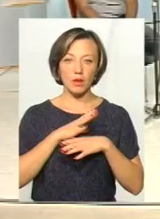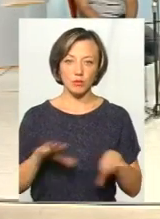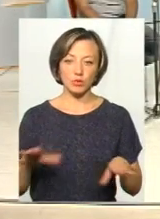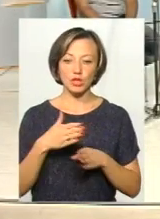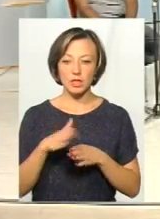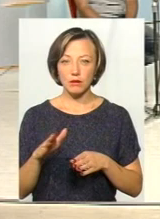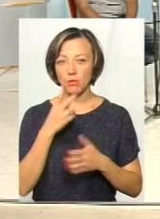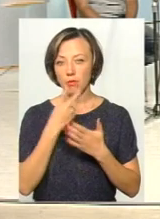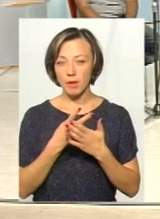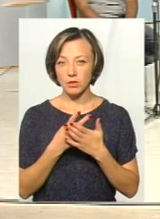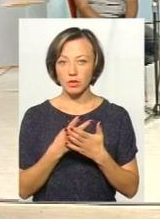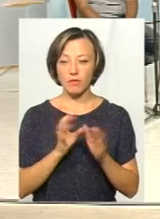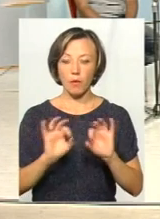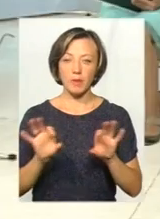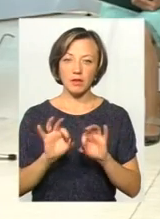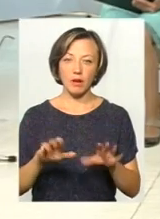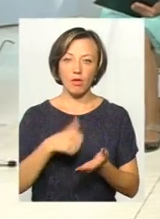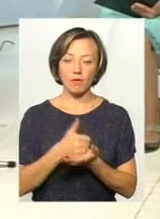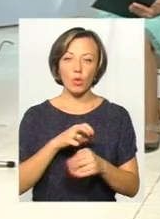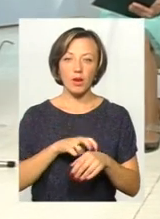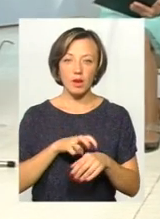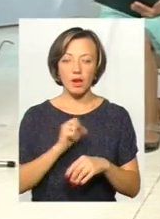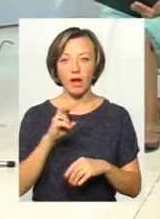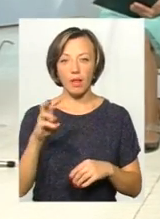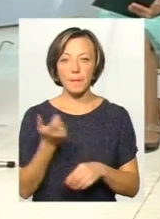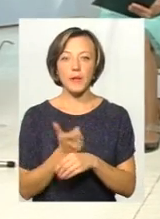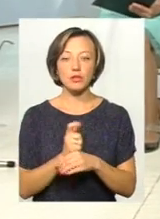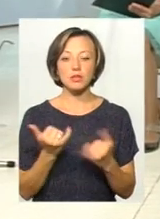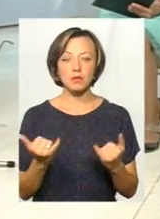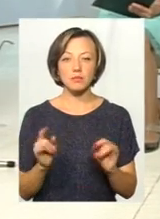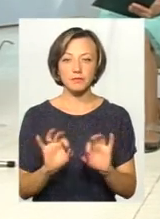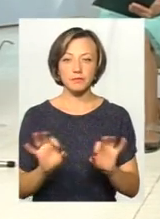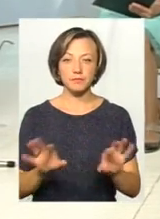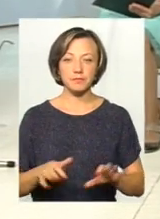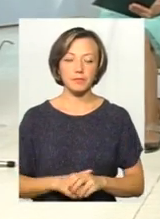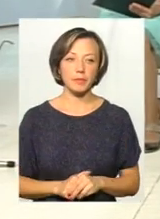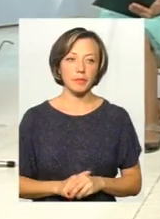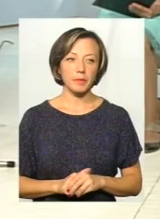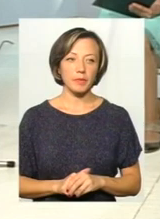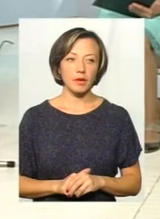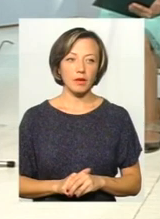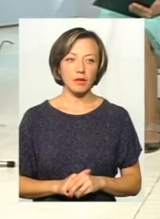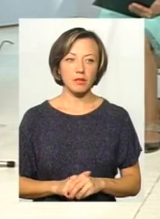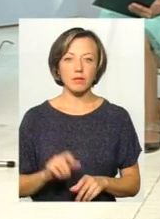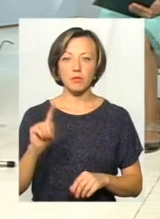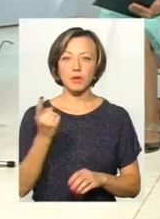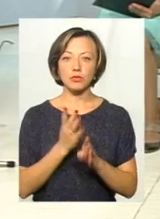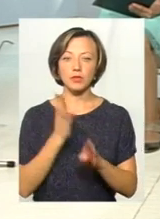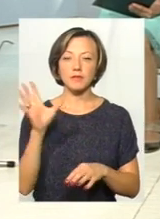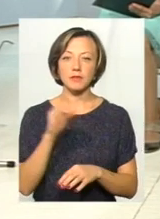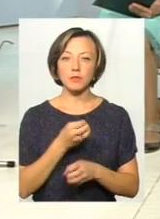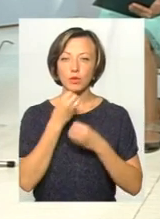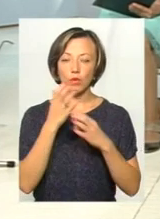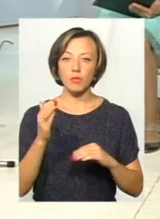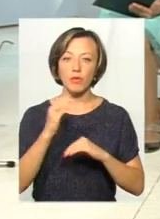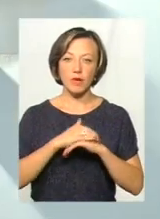Частину ми побачили в коментарях головного лікаря, але більше. В першу чергу всім доброго вечора. Рада всіх